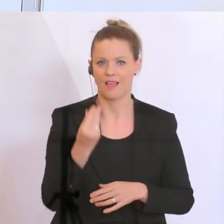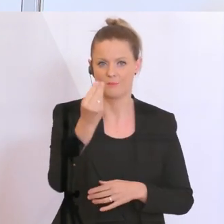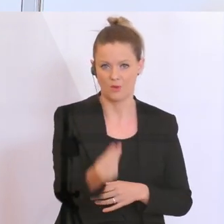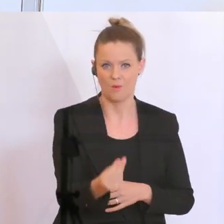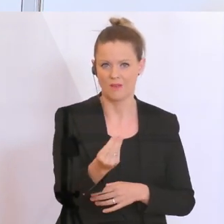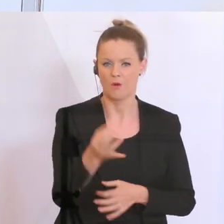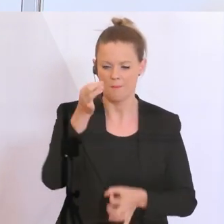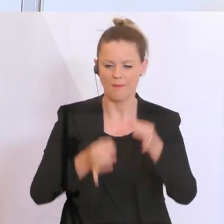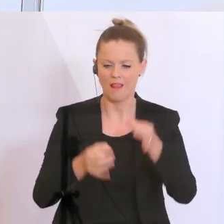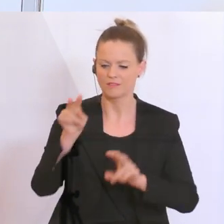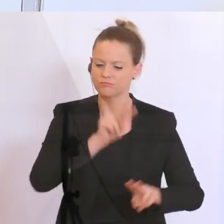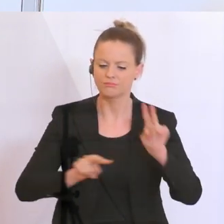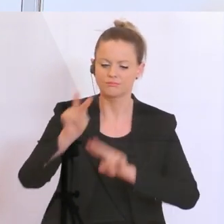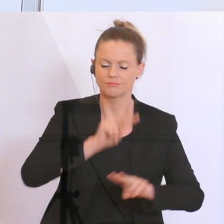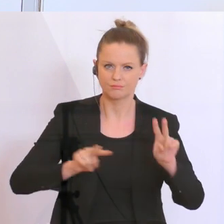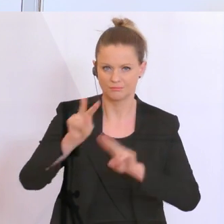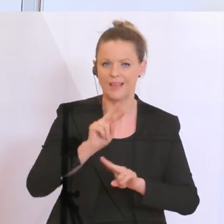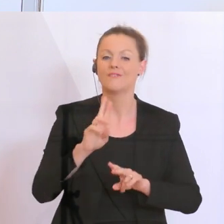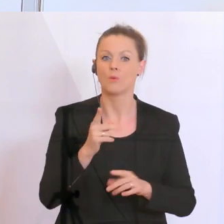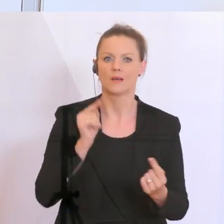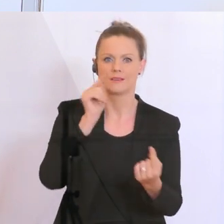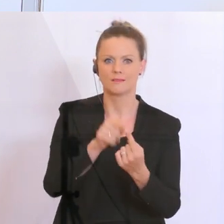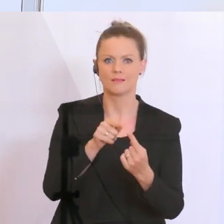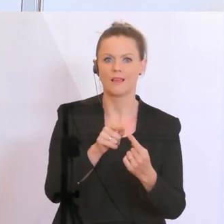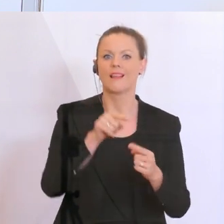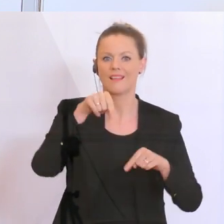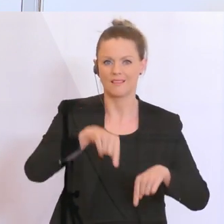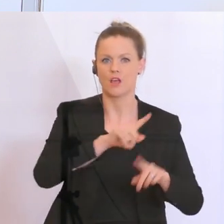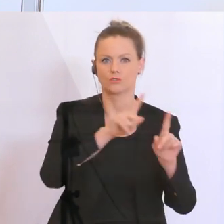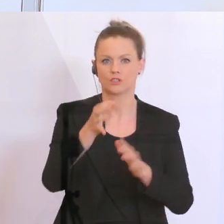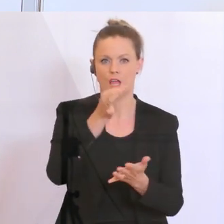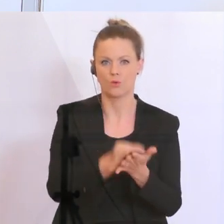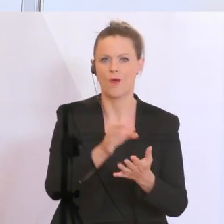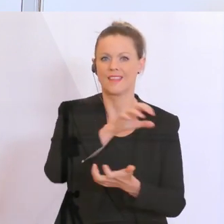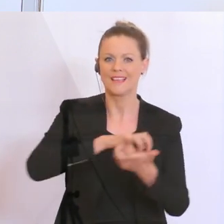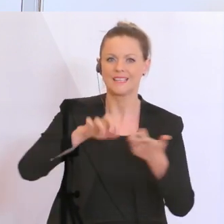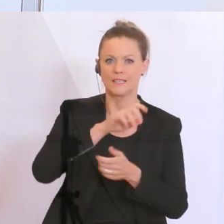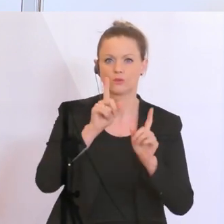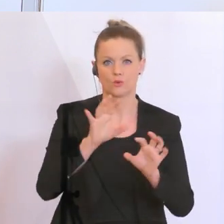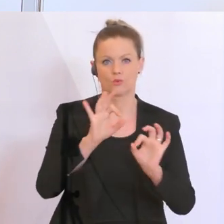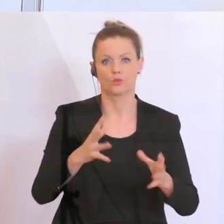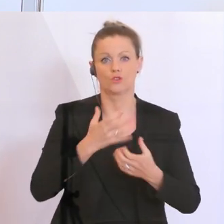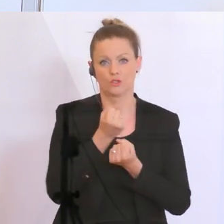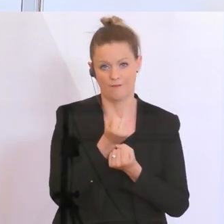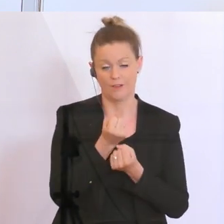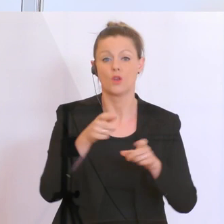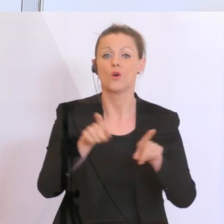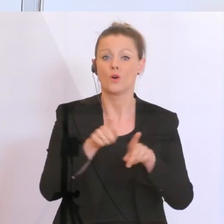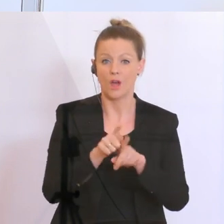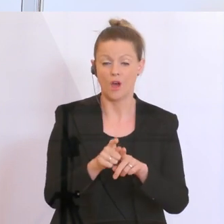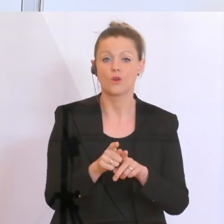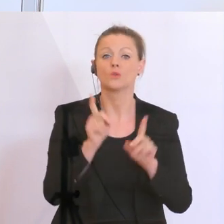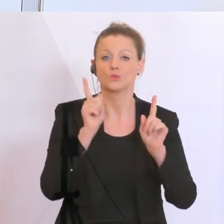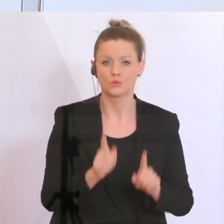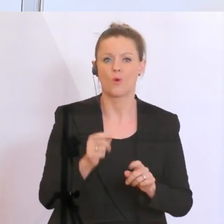beitragen, den Standort möglichst gut durch die Krise zu bekommen, um auch dafür zu sorgen, dass möglichst viele Arbeitsplätze erhalten